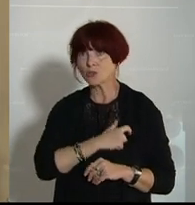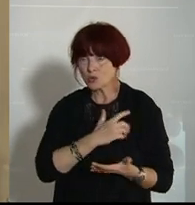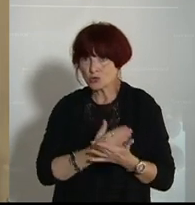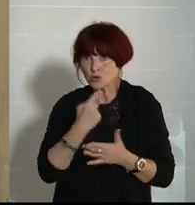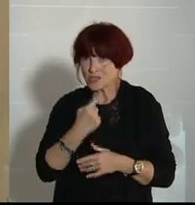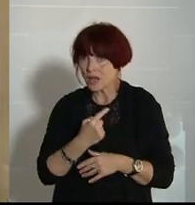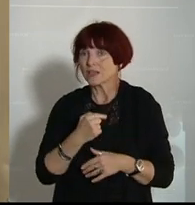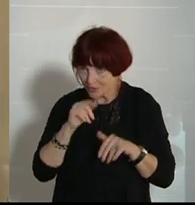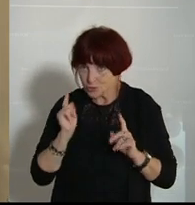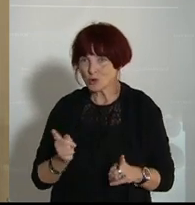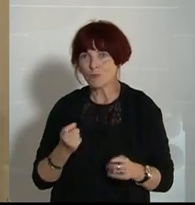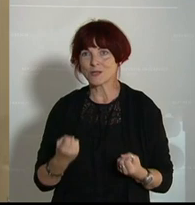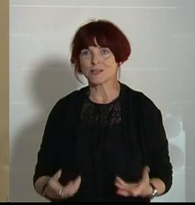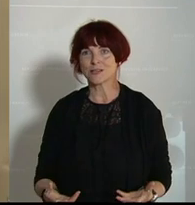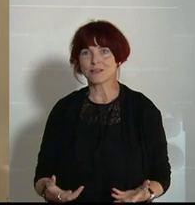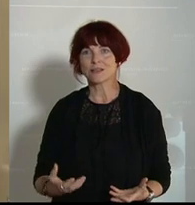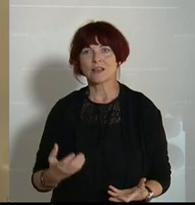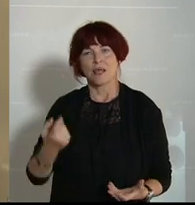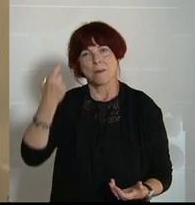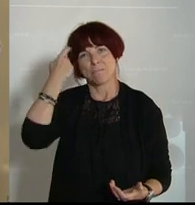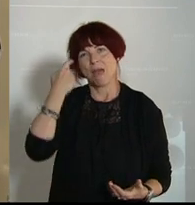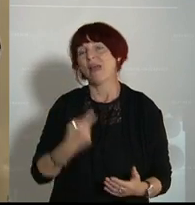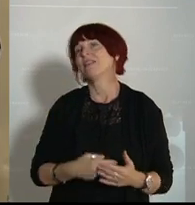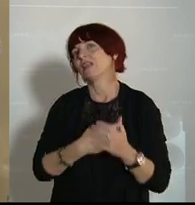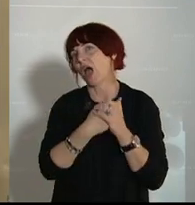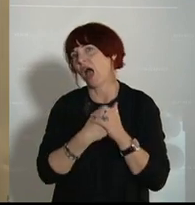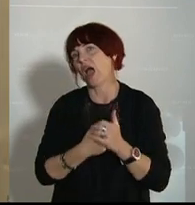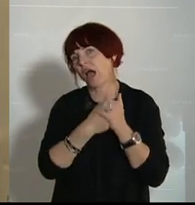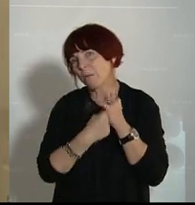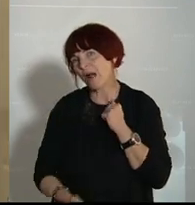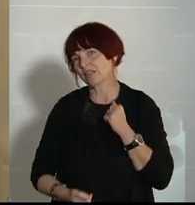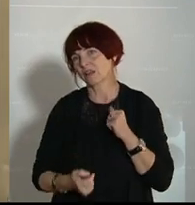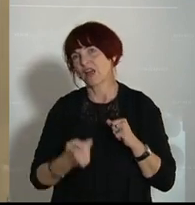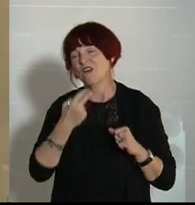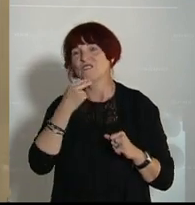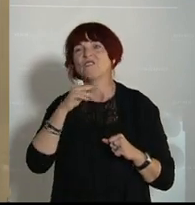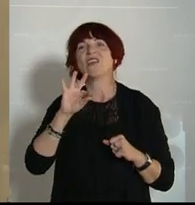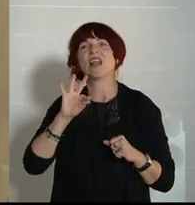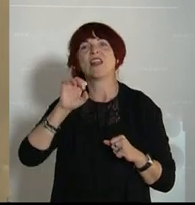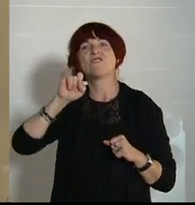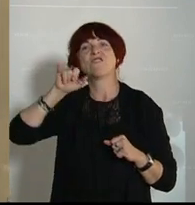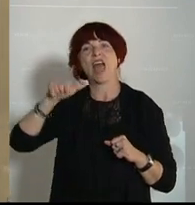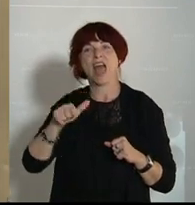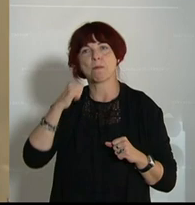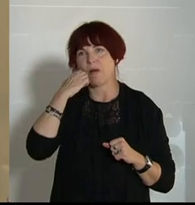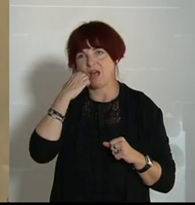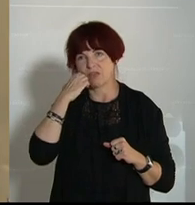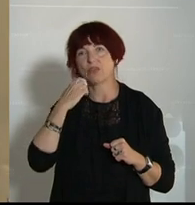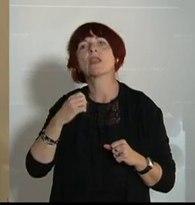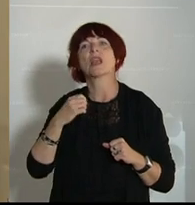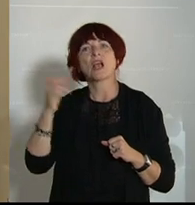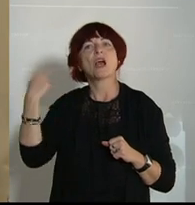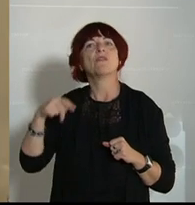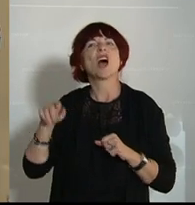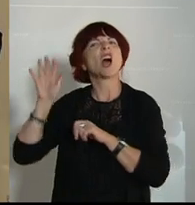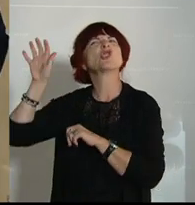auch passieren. Ich weiß auch, es geht um den Rabatt, der so wichtig ist. Sie wollen den Feinmann machen. Sie schimpfen ein bisschen auf Europa und kommen dann zurück und sagen,